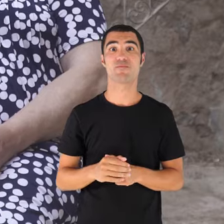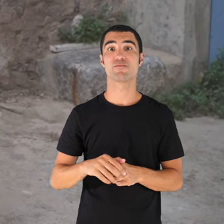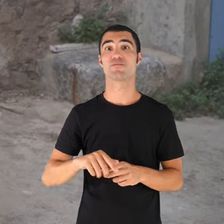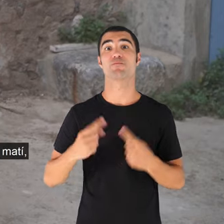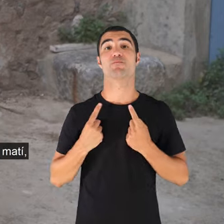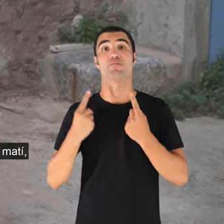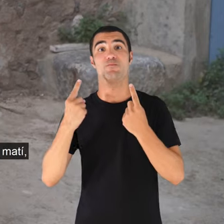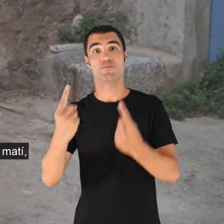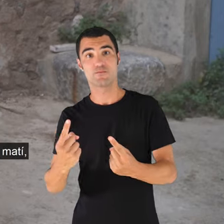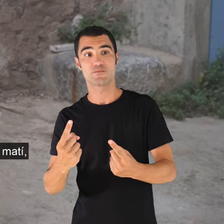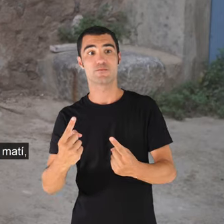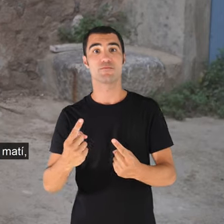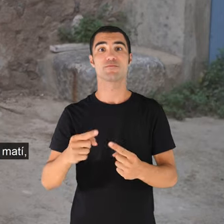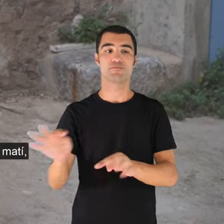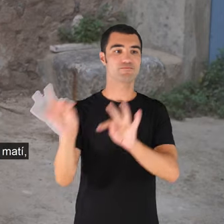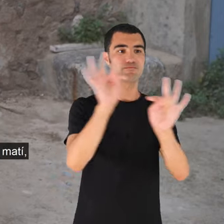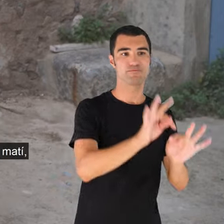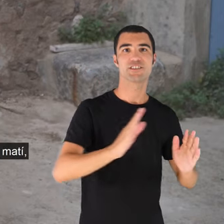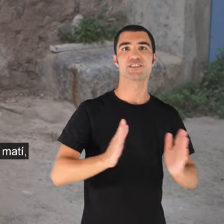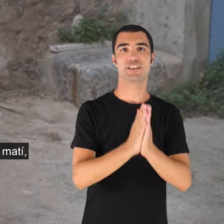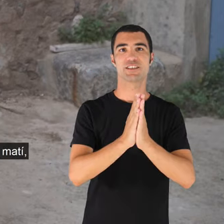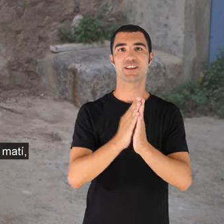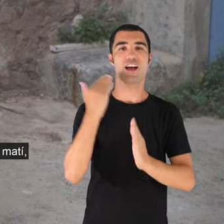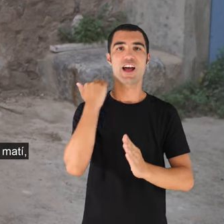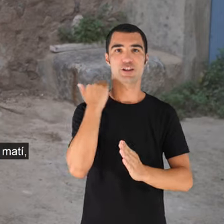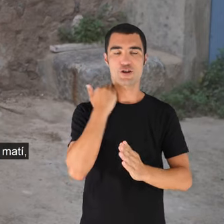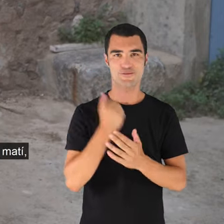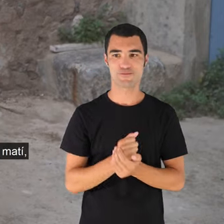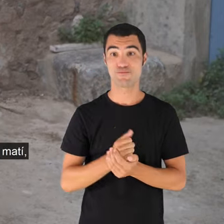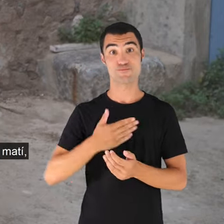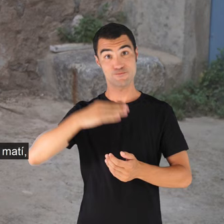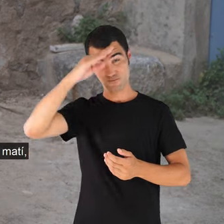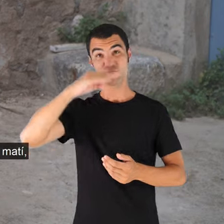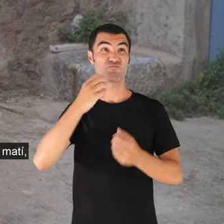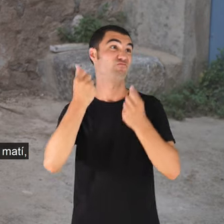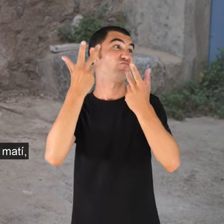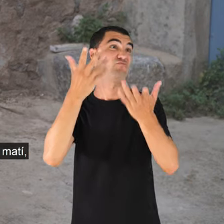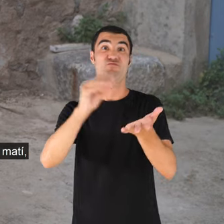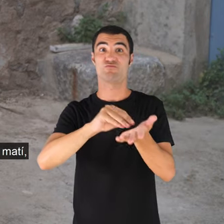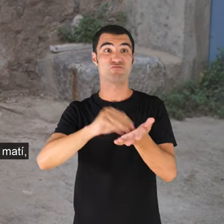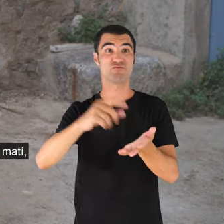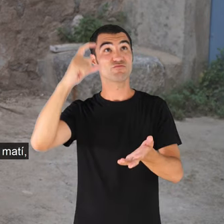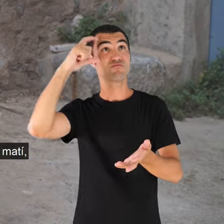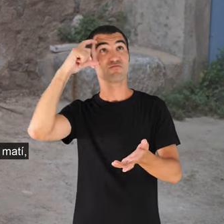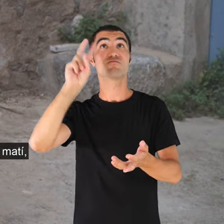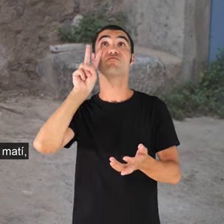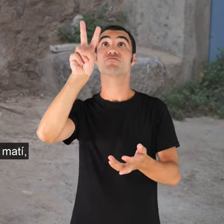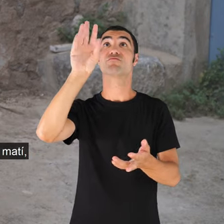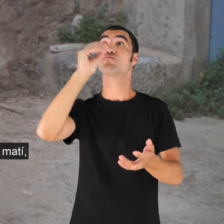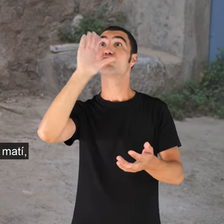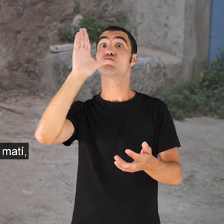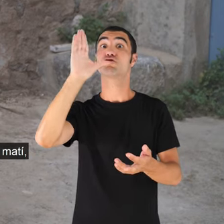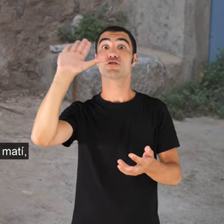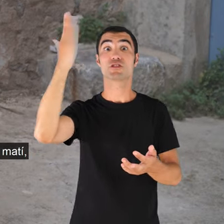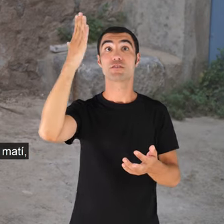Antoni. Mon pare, moltes de vegades, a molts de dies, quan veia que era bon temps, per poder aprofitar ves de